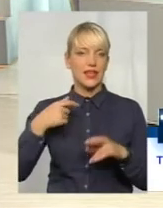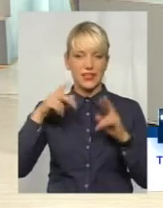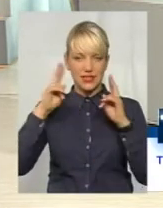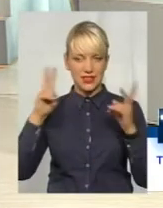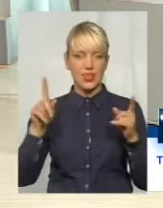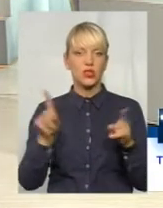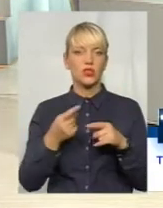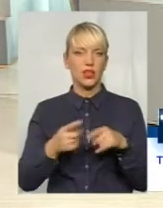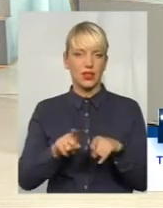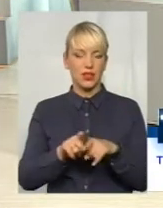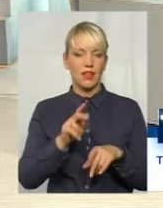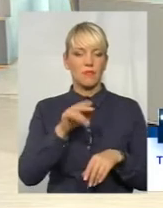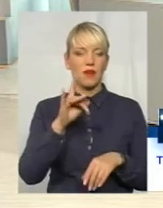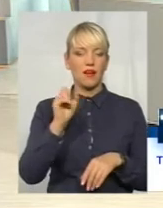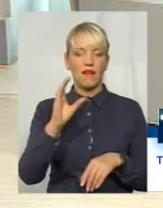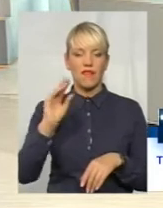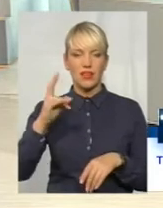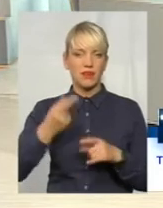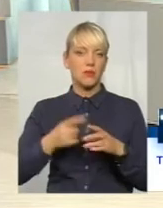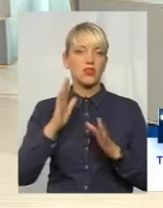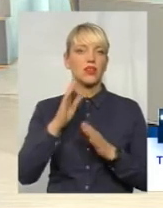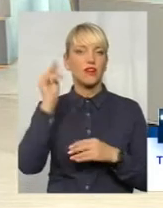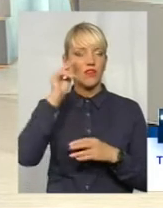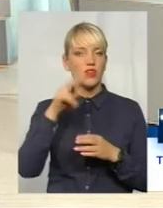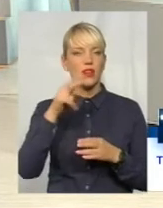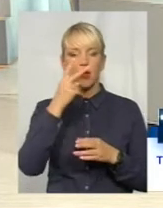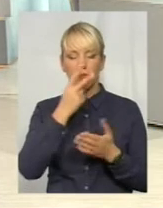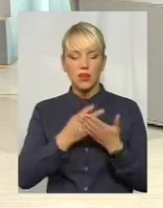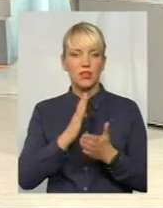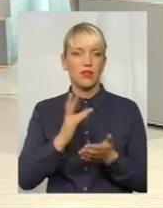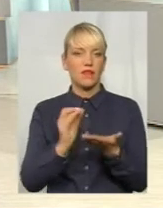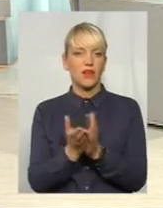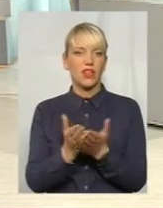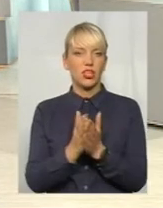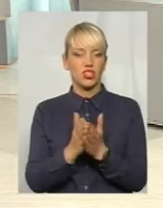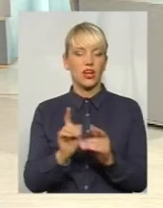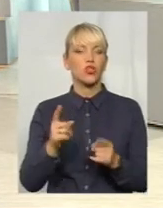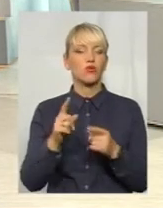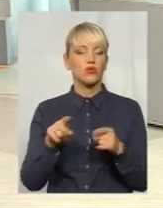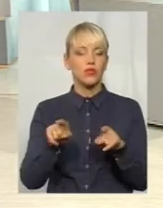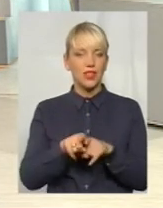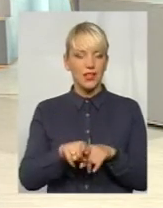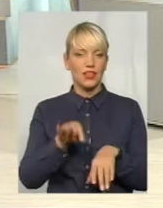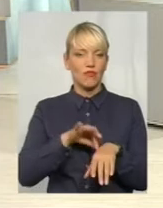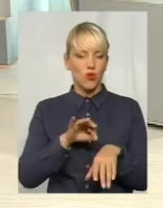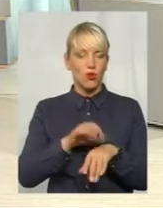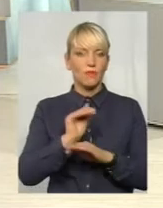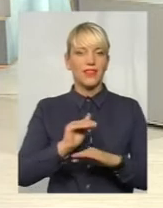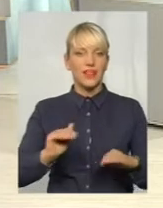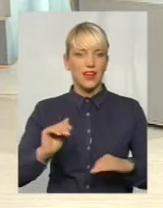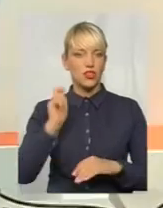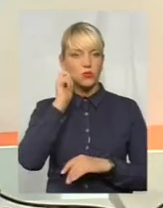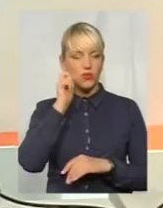ми переважно вивчали по книжках. Тому що таких випадків у дитячому віці, зазвичай, були